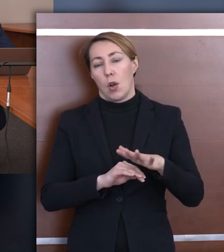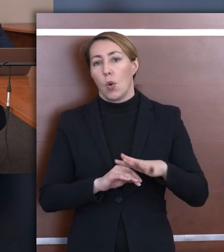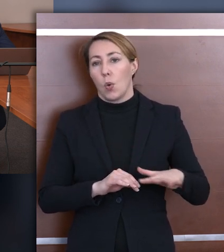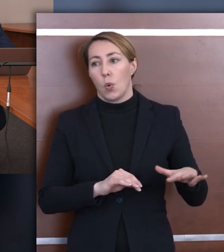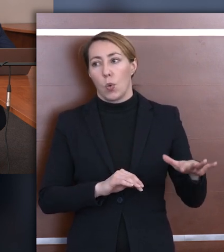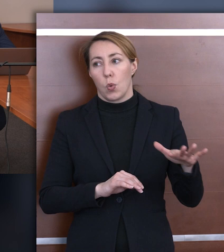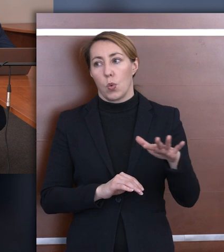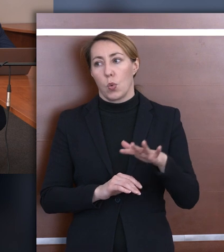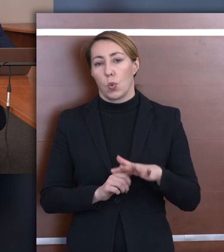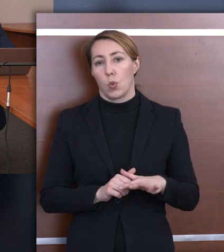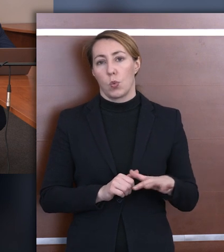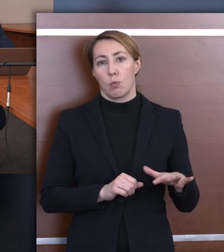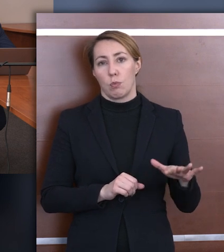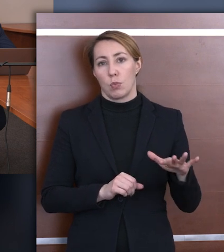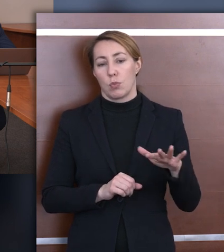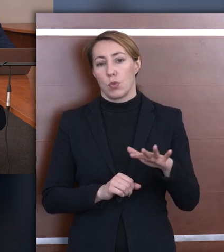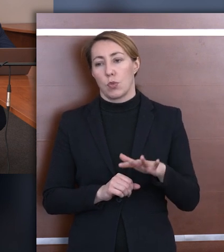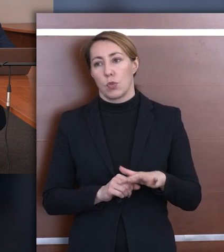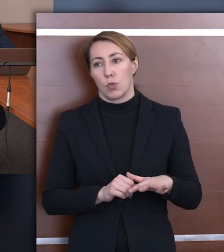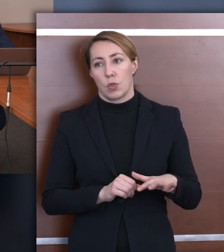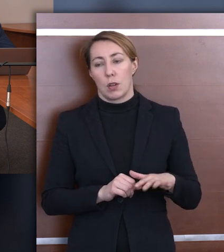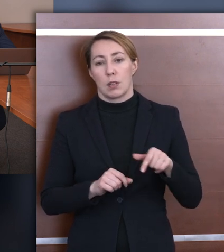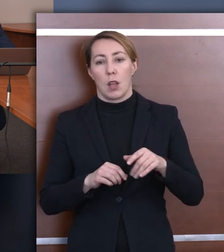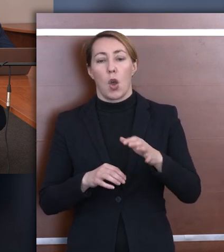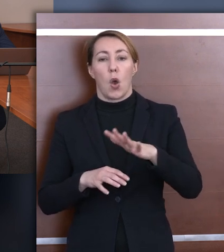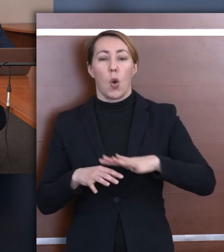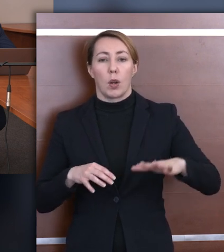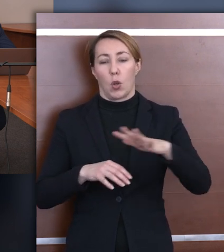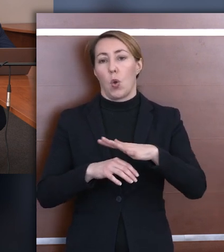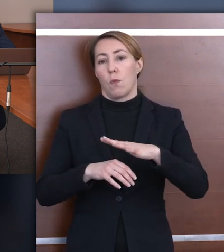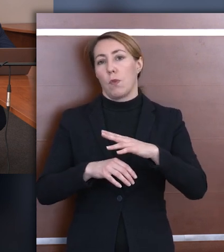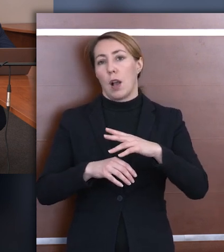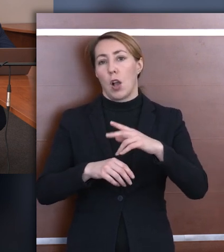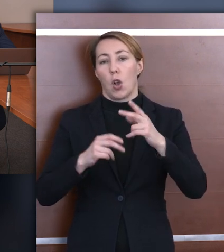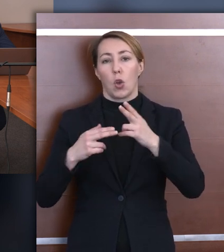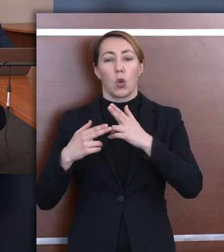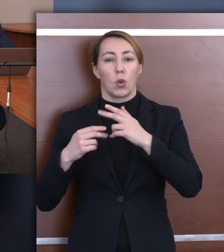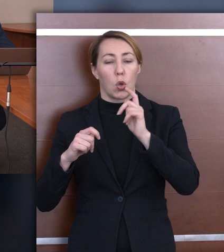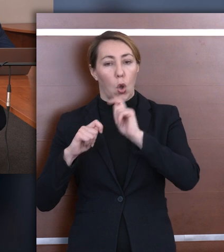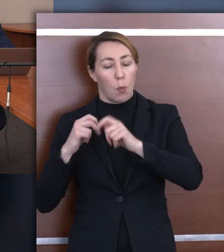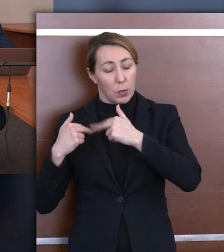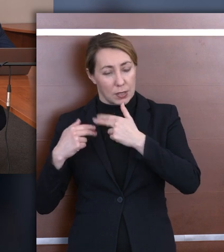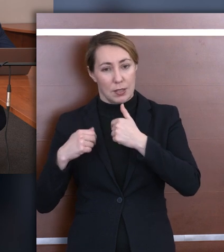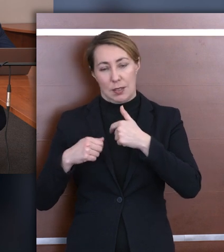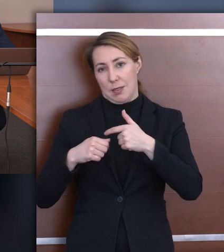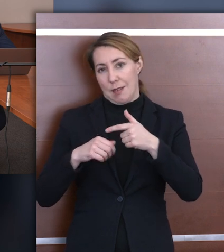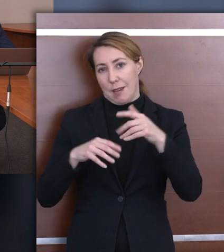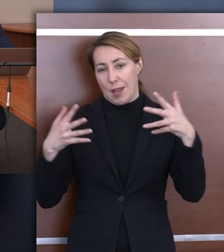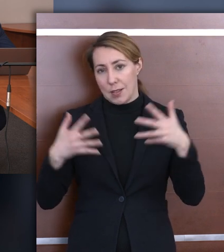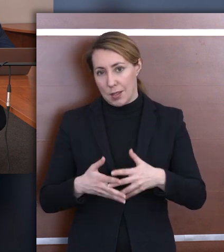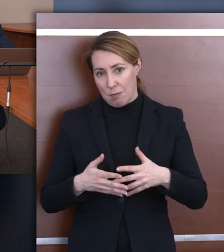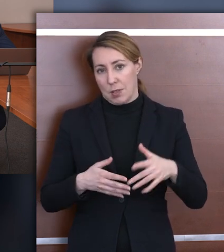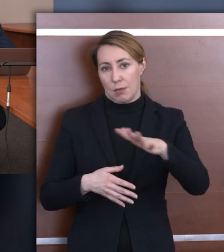który jest w kompetencjach Okręgowej Komisji Egzaminacyjnej w Poznaniu, czyli trzech województw Wielkopolski,